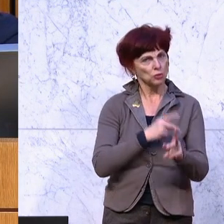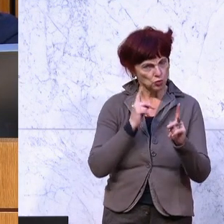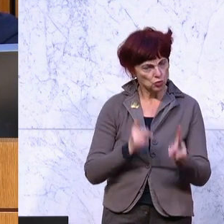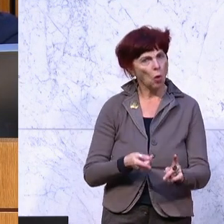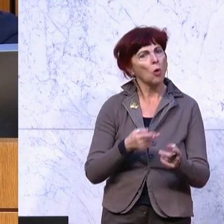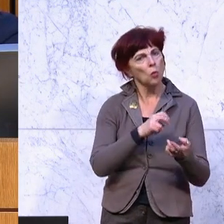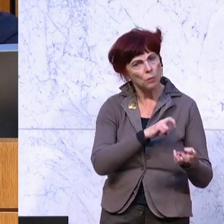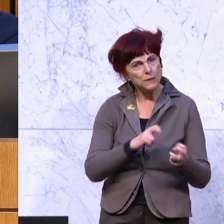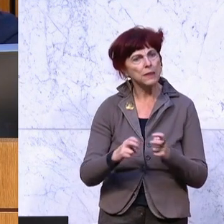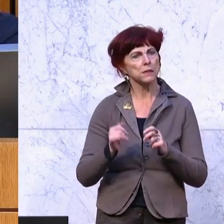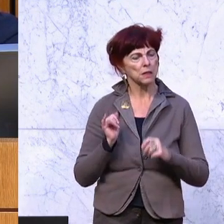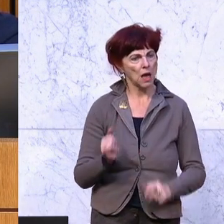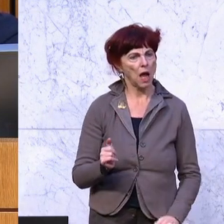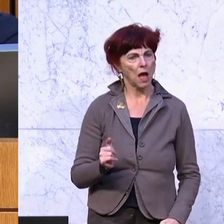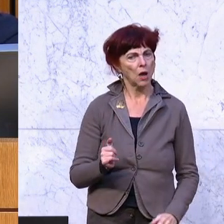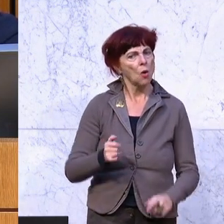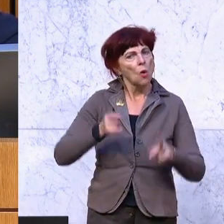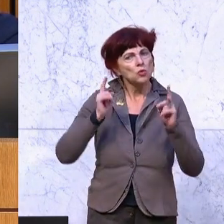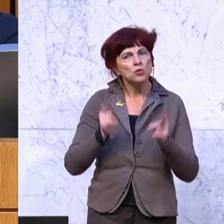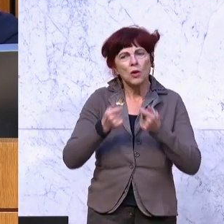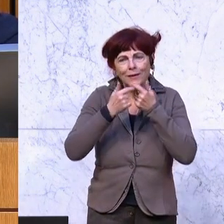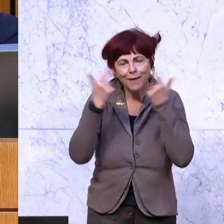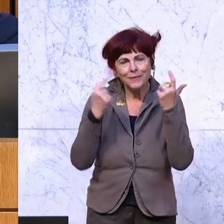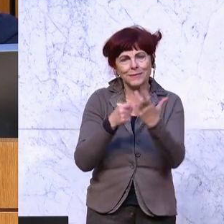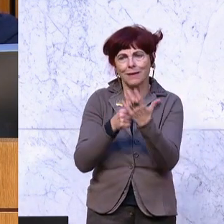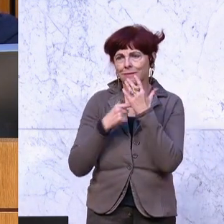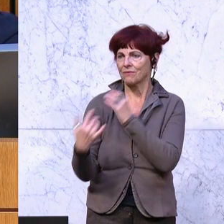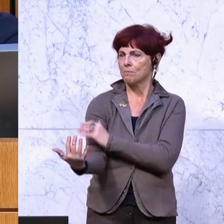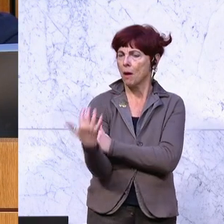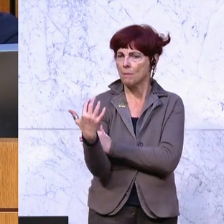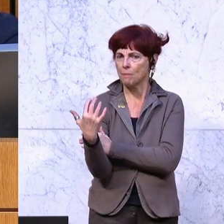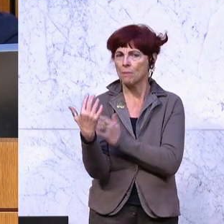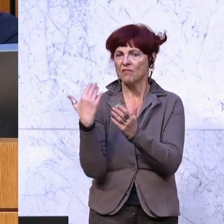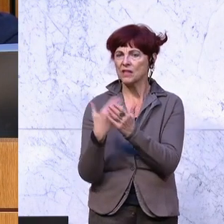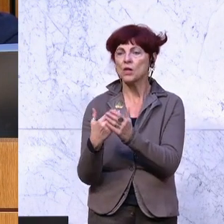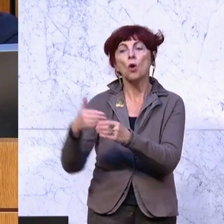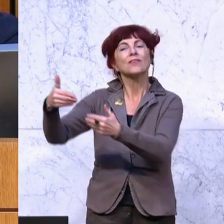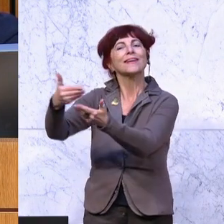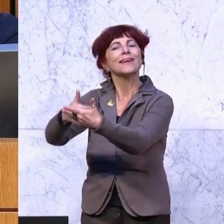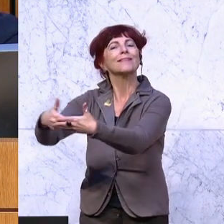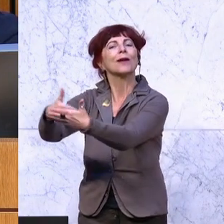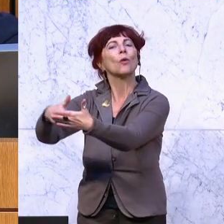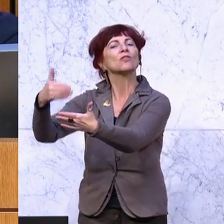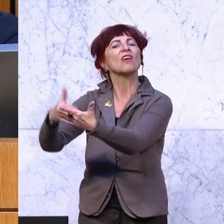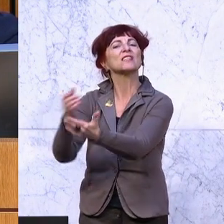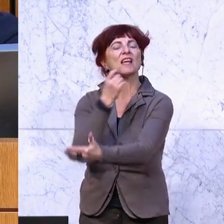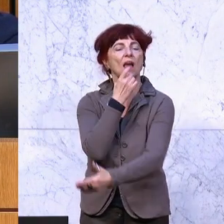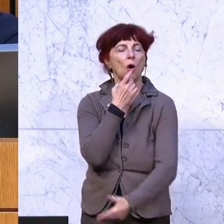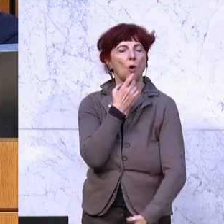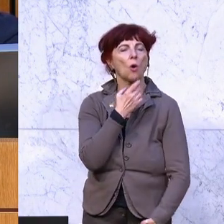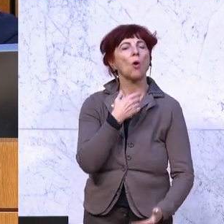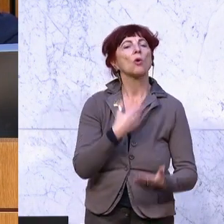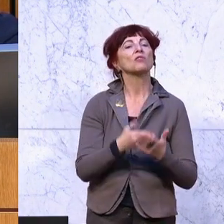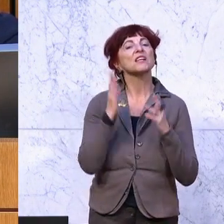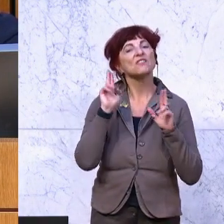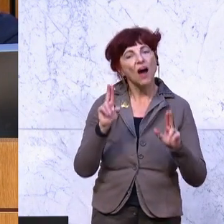und auch klar zu machen, was sind Anschuldigungen und was steht hinter diesen Anschuldigungen und was ist letzten Endes